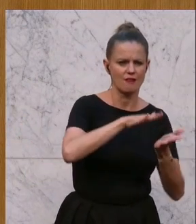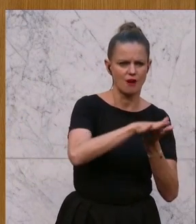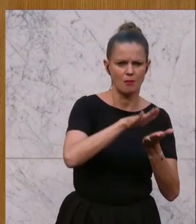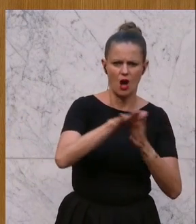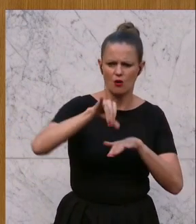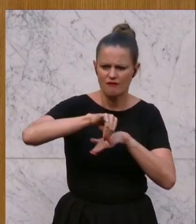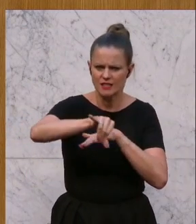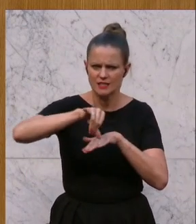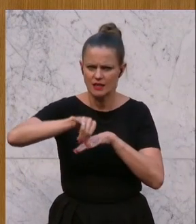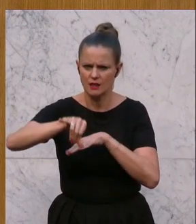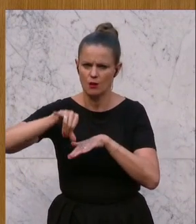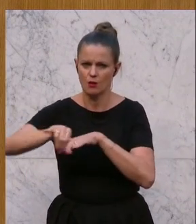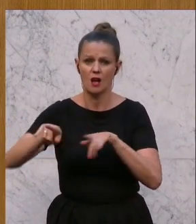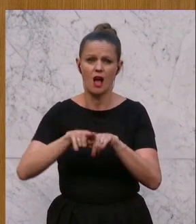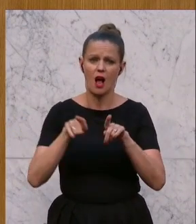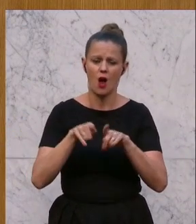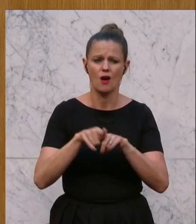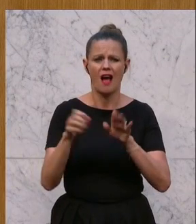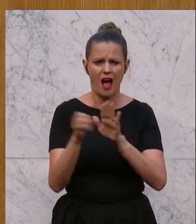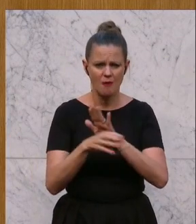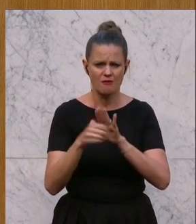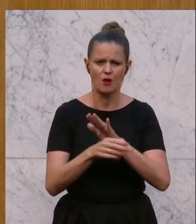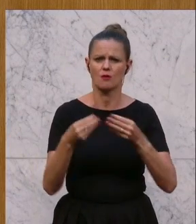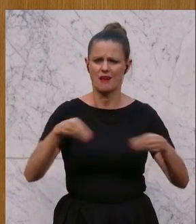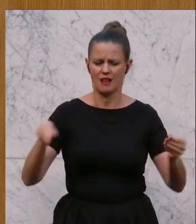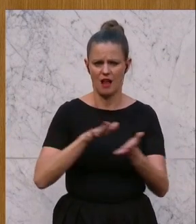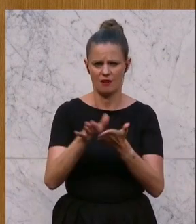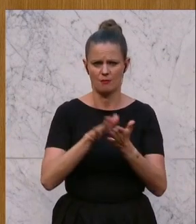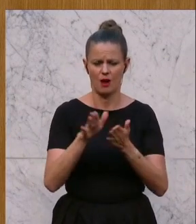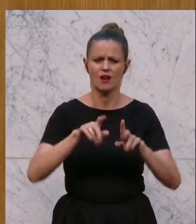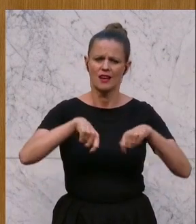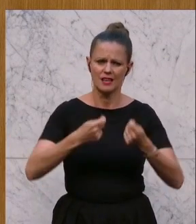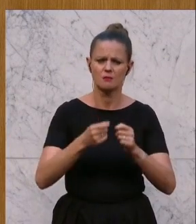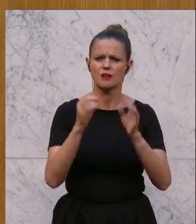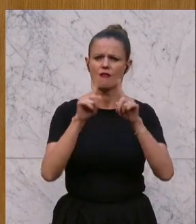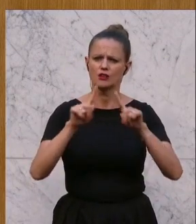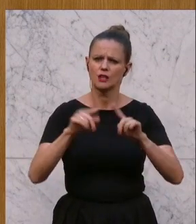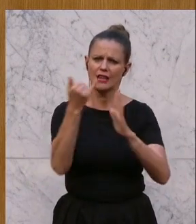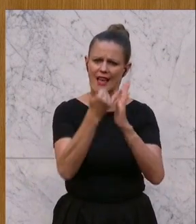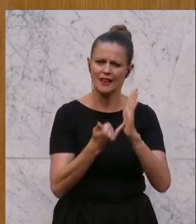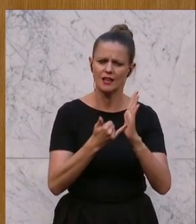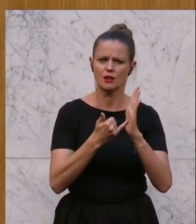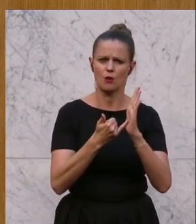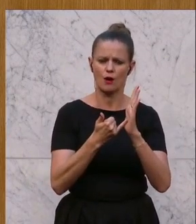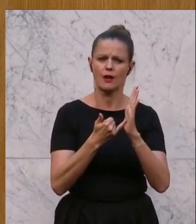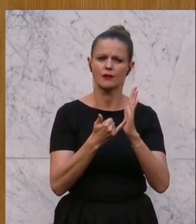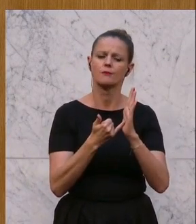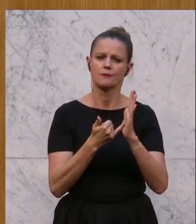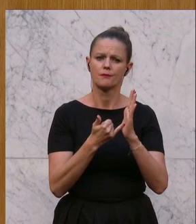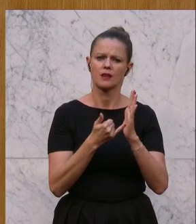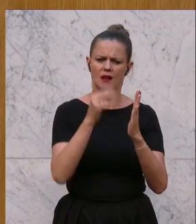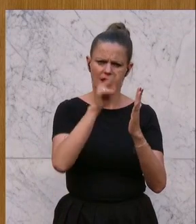Siedlungsabfälle und der Materialverbrauch. Das heißt, in Summe, und das kann man an verschiedensten Indikatoren ablesen, sind wir im Bereich